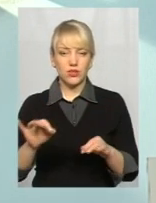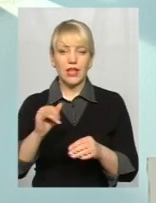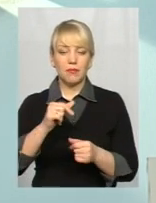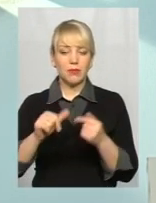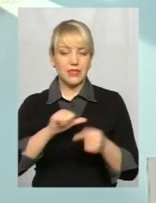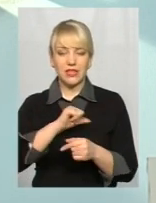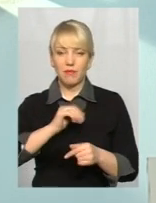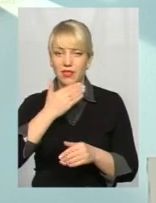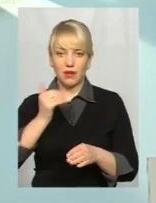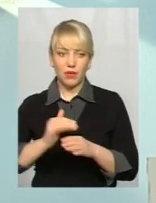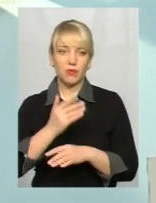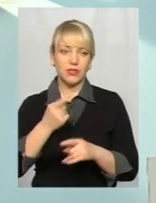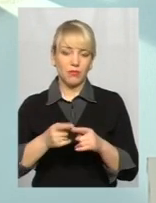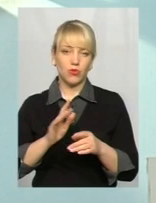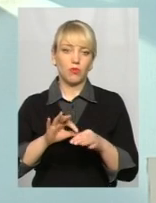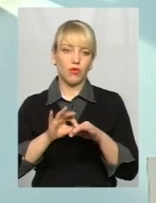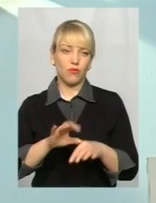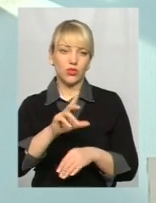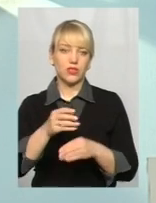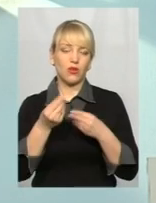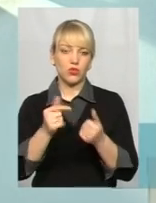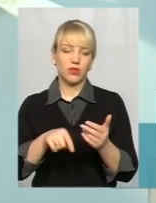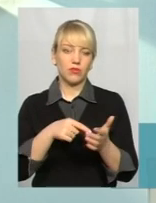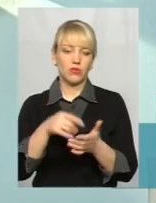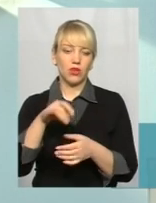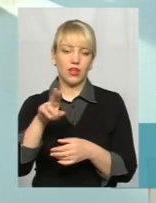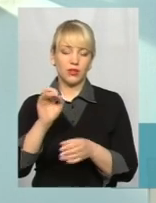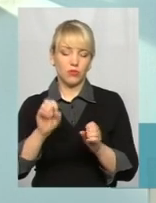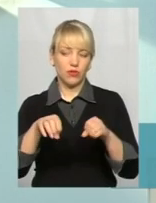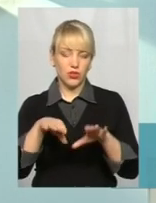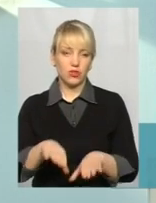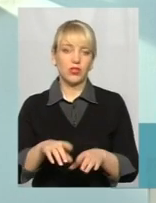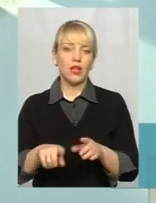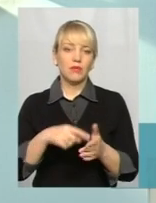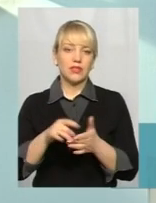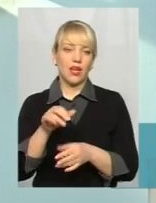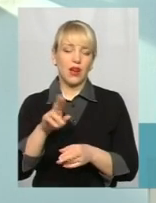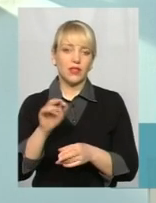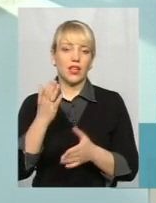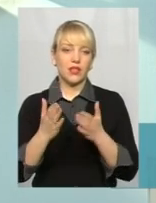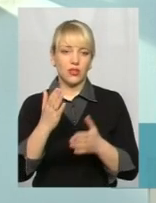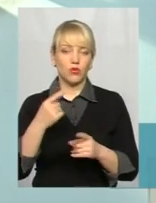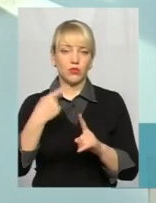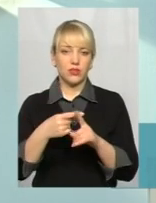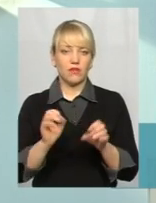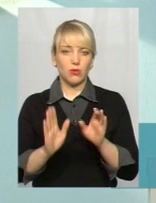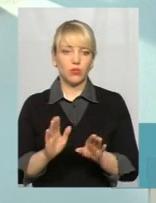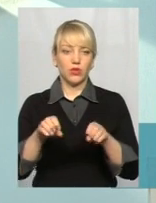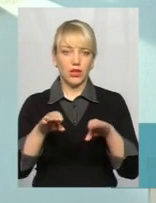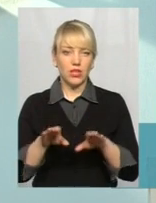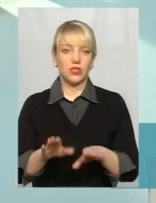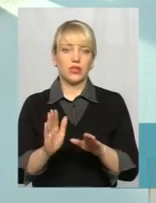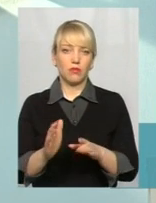він буде проводитися за кошти міської ради. Буде виноситись рішення виконавчого комітету, буде підготовлено, і в разі його позитивного прийняття буде